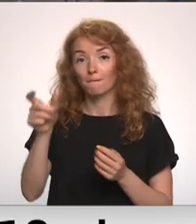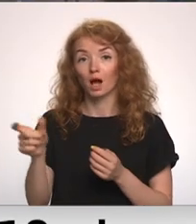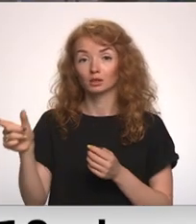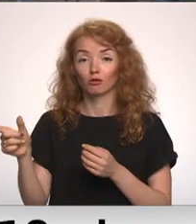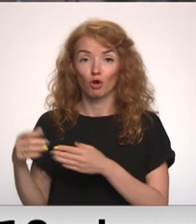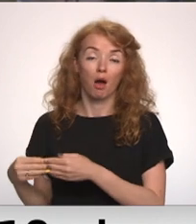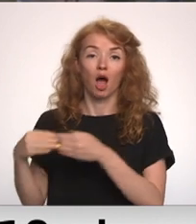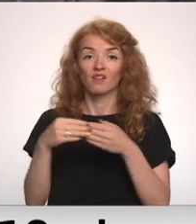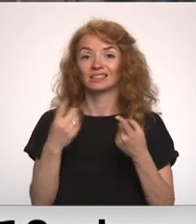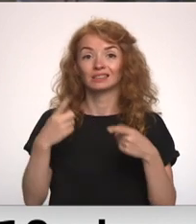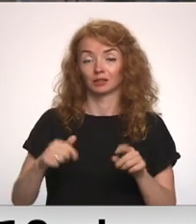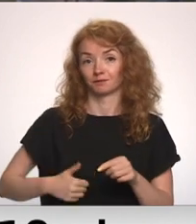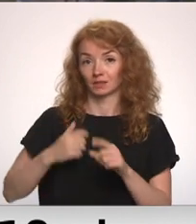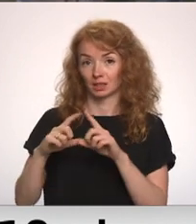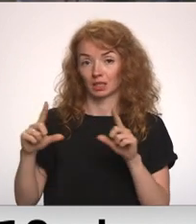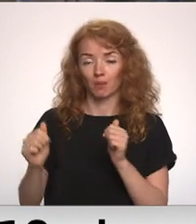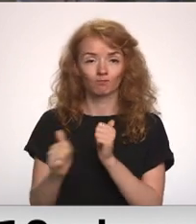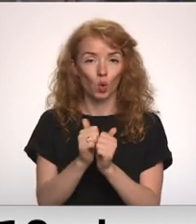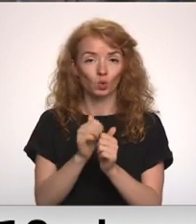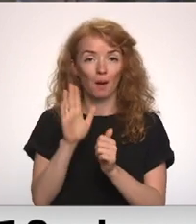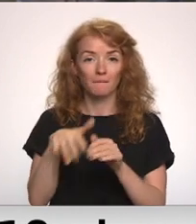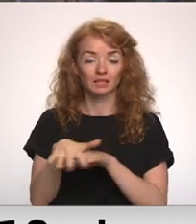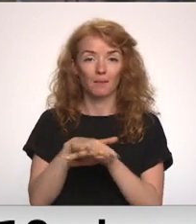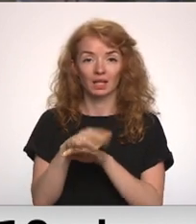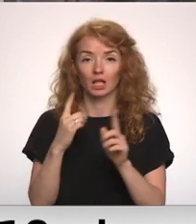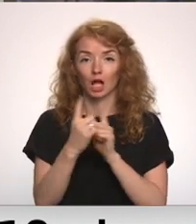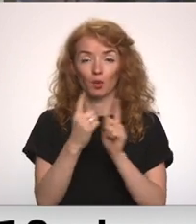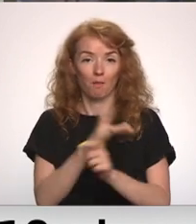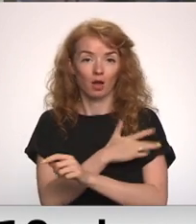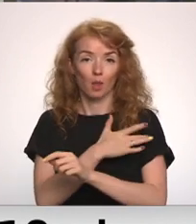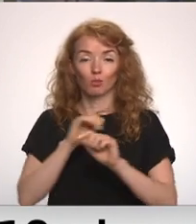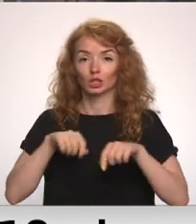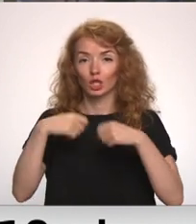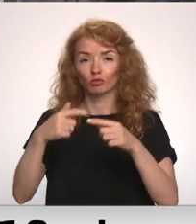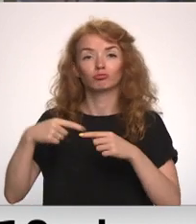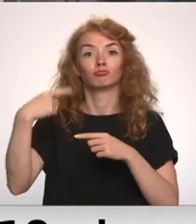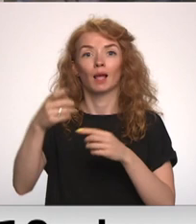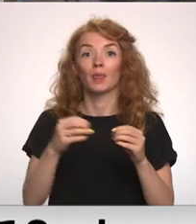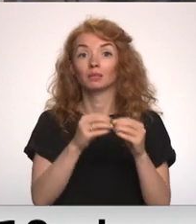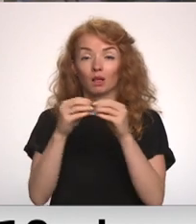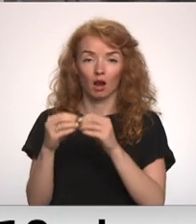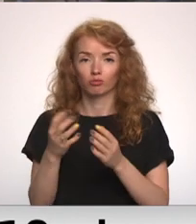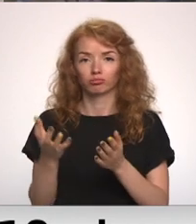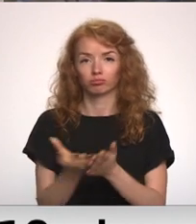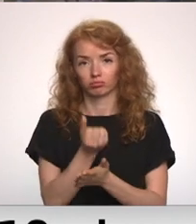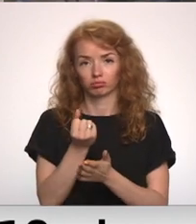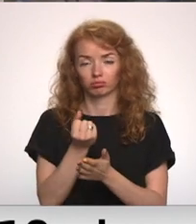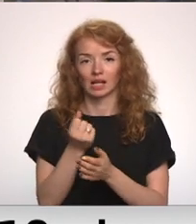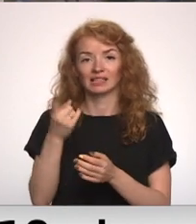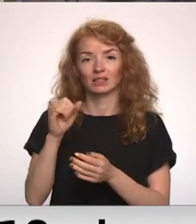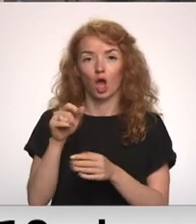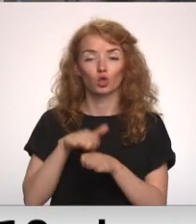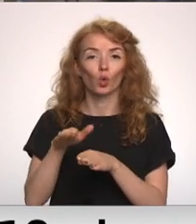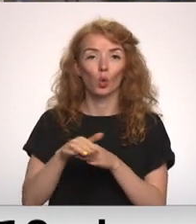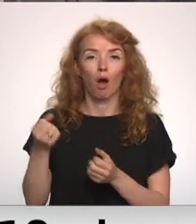cits transporta uzņēmums. Konkursā par sabiedriskā transporta pakalpojumu sniegšanu turpmākos desmit gadus uzvarēja sijāt tukuma auto.